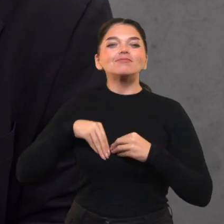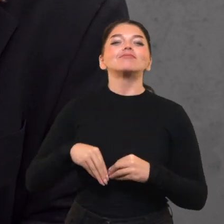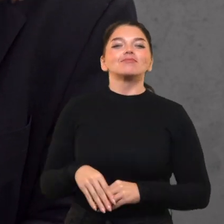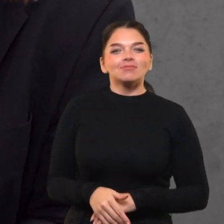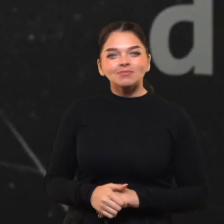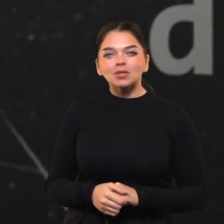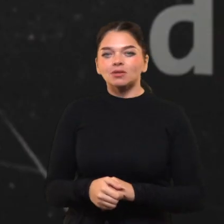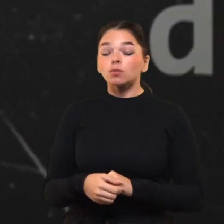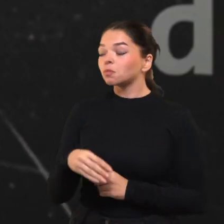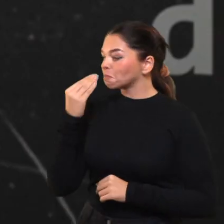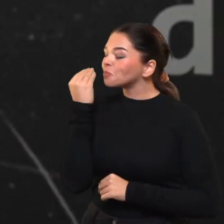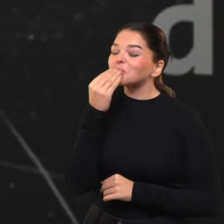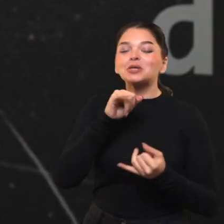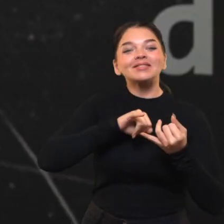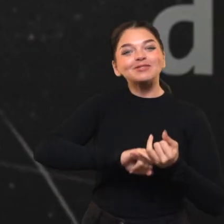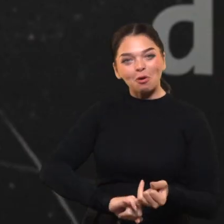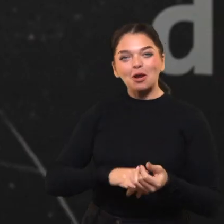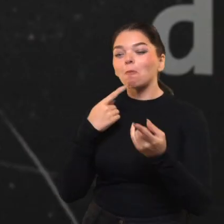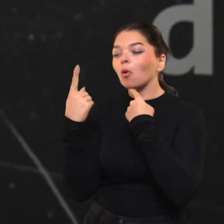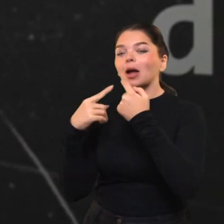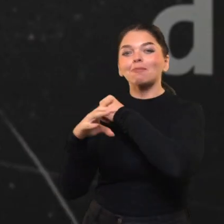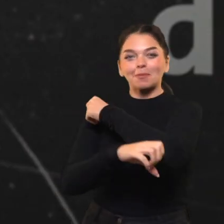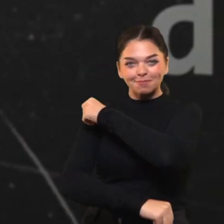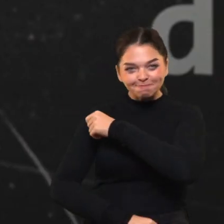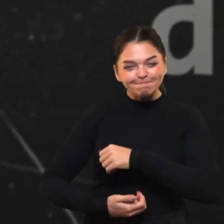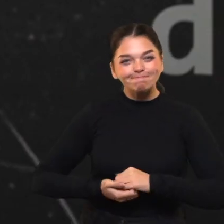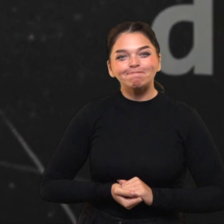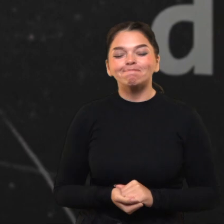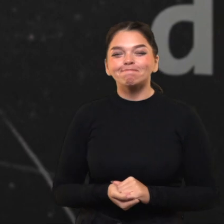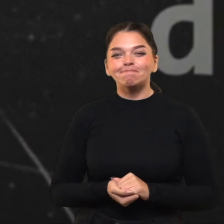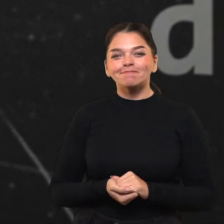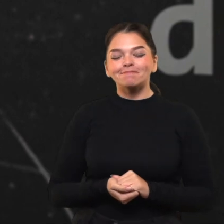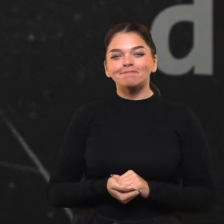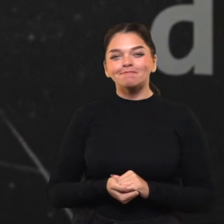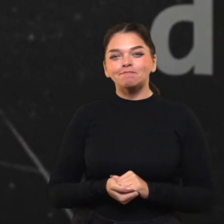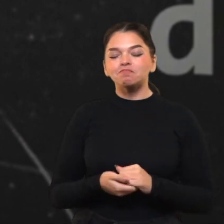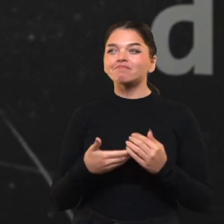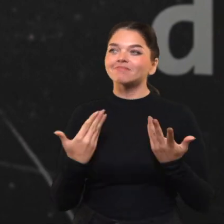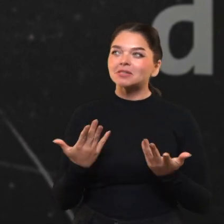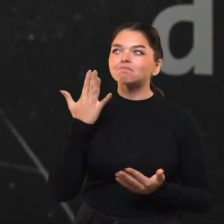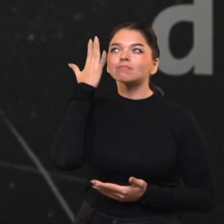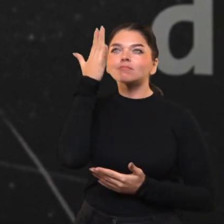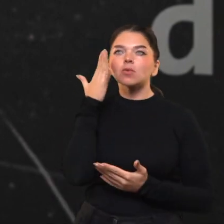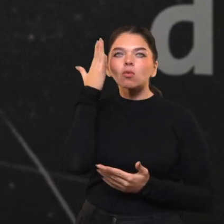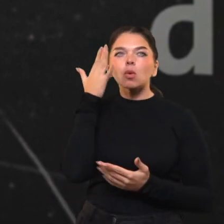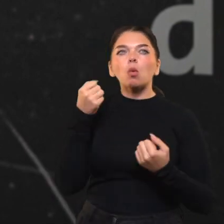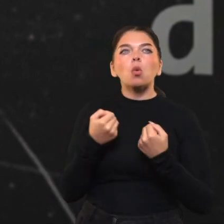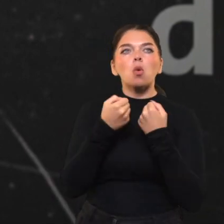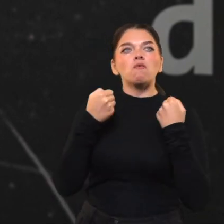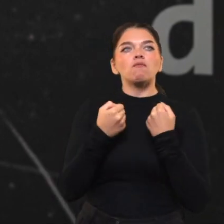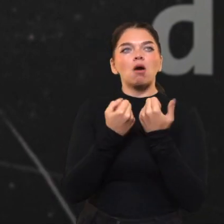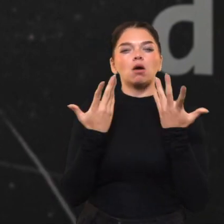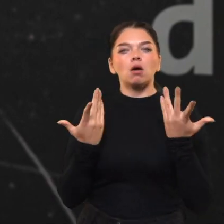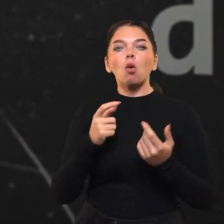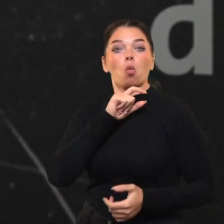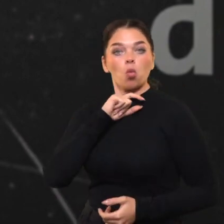įkvėpimas. Fantastika, puikiai istorija mūsų pokalbė pabaigai. Ir aš taip, va, kalbuoju, tavo kova.